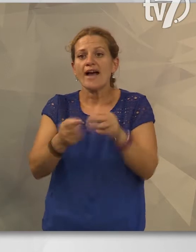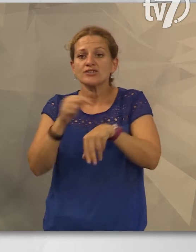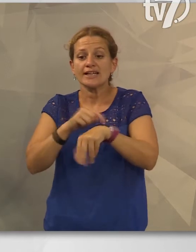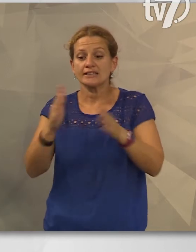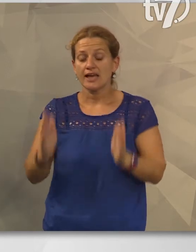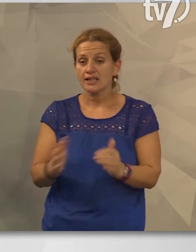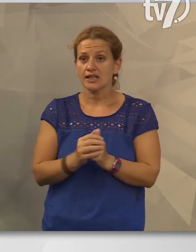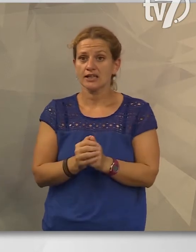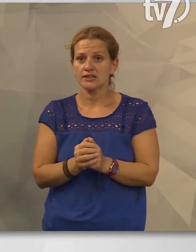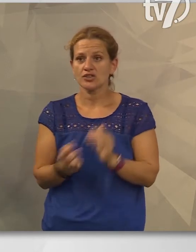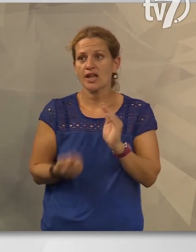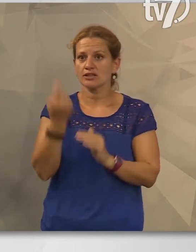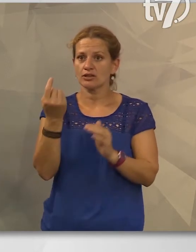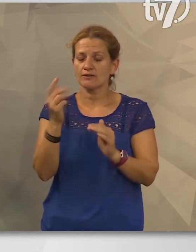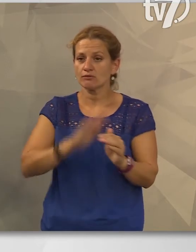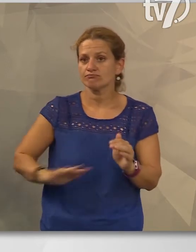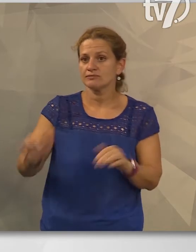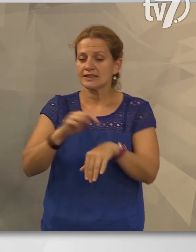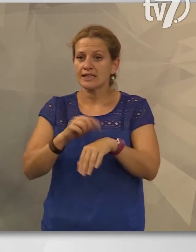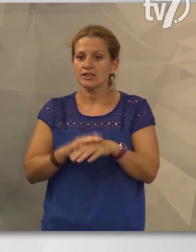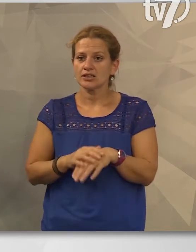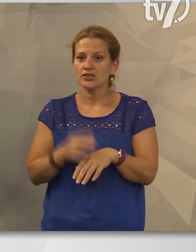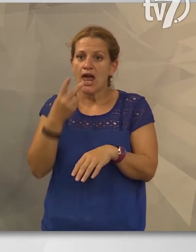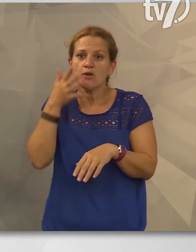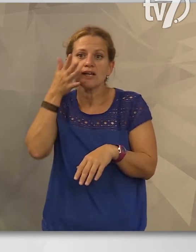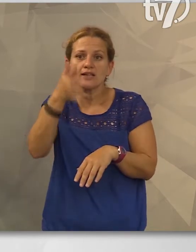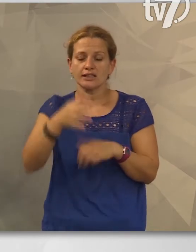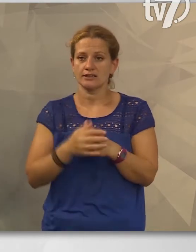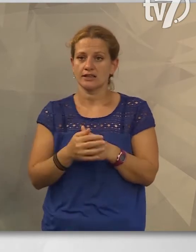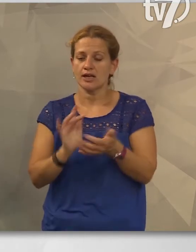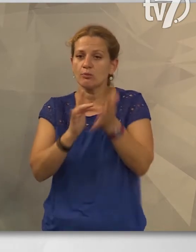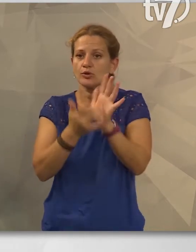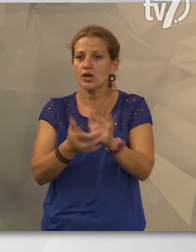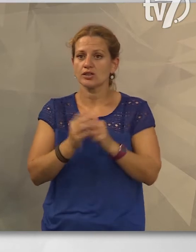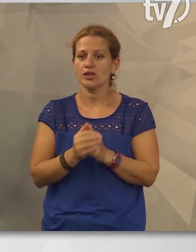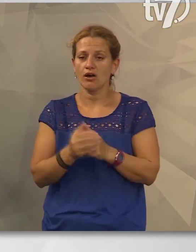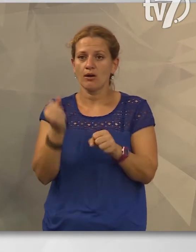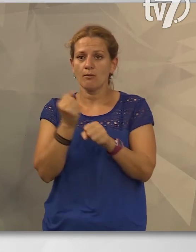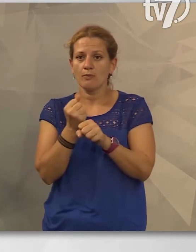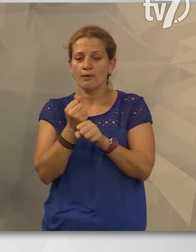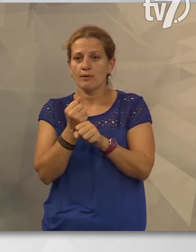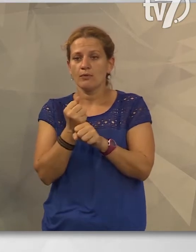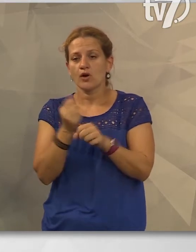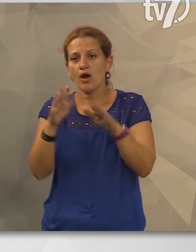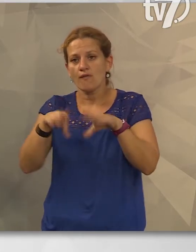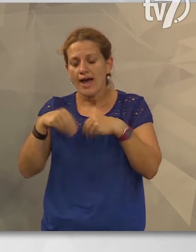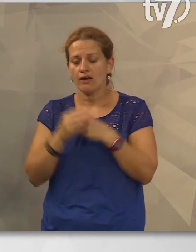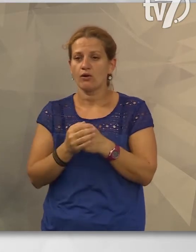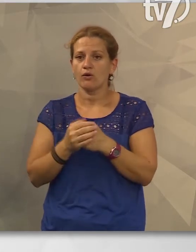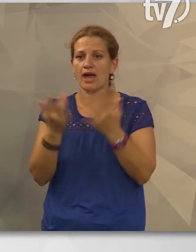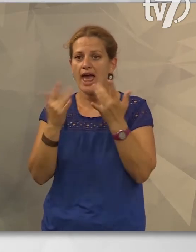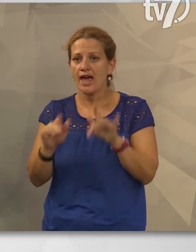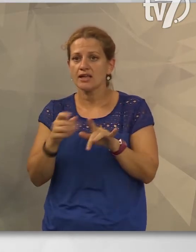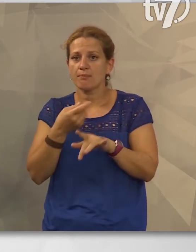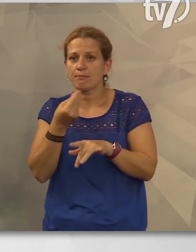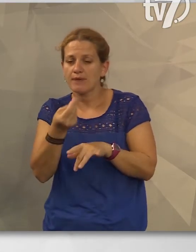idején, ilyen rendkívüli körülmények idején is előre tekintenek. Ez is mutatja a helyi munkavállalók, a helyi beruházók, a